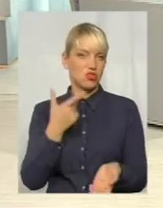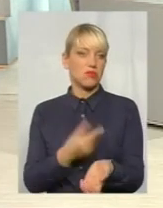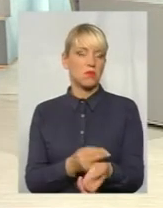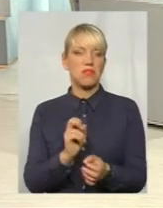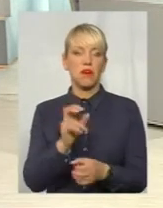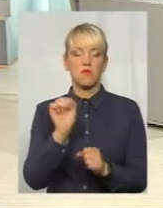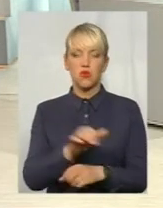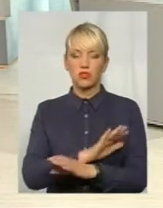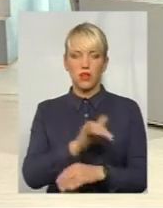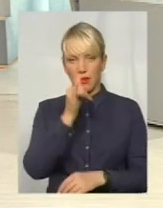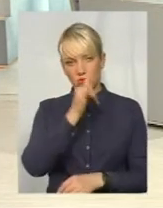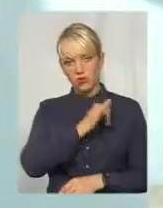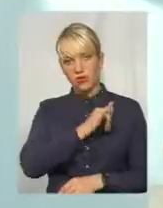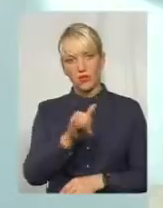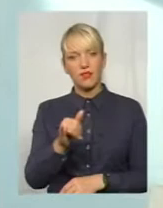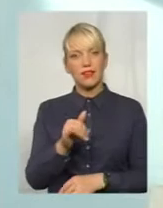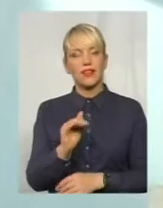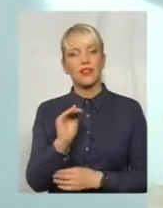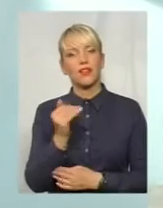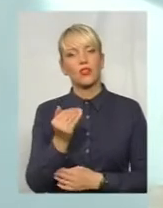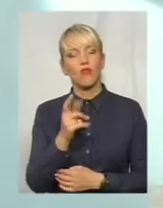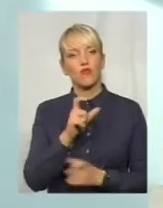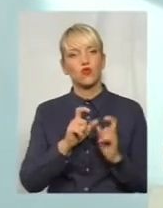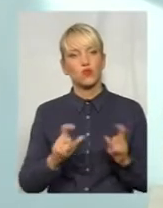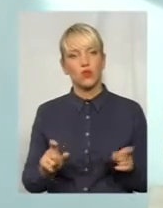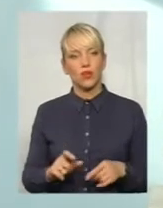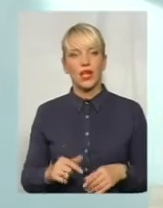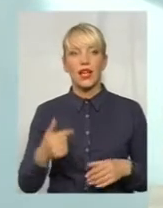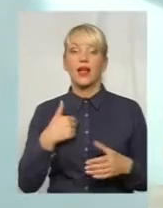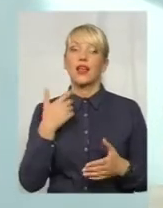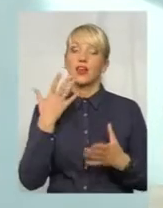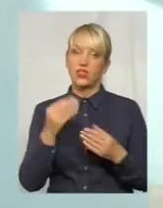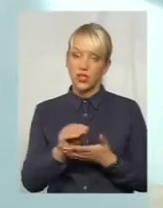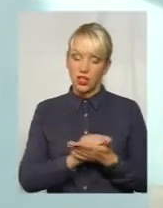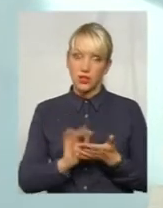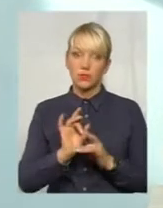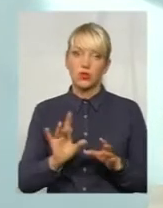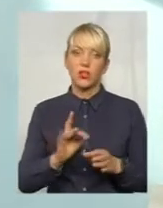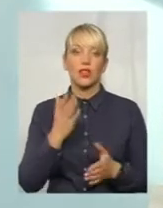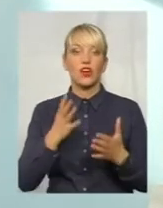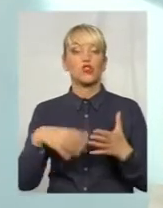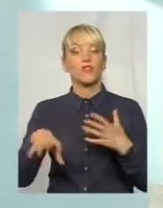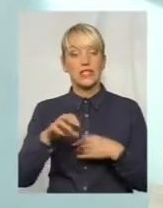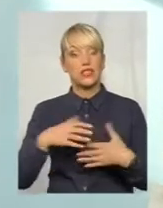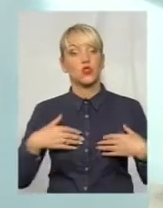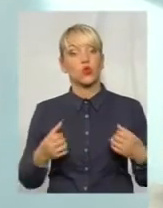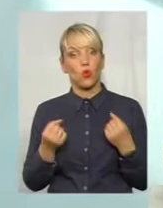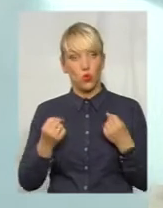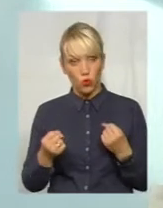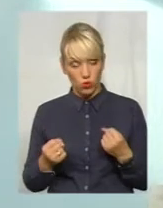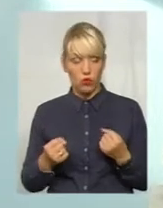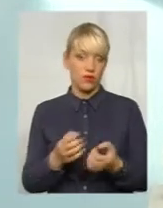дитину, в якої немає проба МАНТУ? Ще раз пояснюю. Якщо все в порядку, якщо всі здорові, значить ми можемо пустити